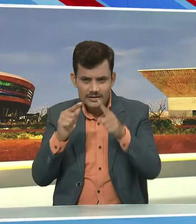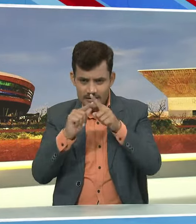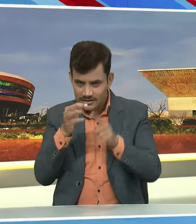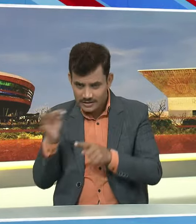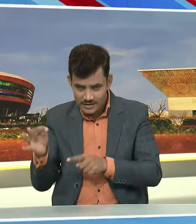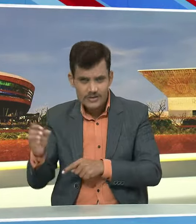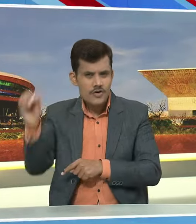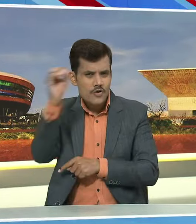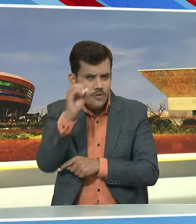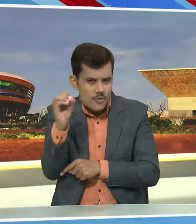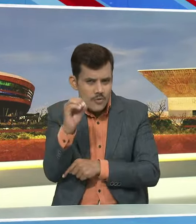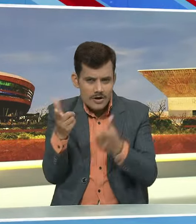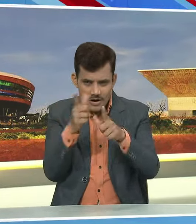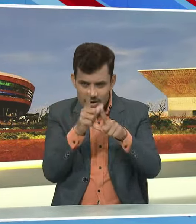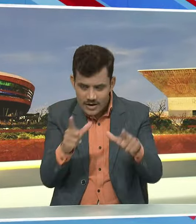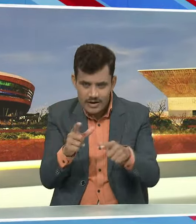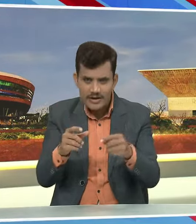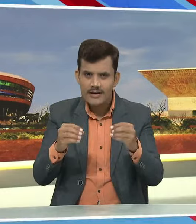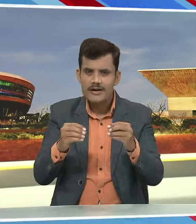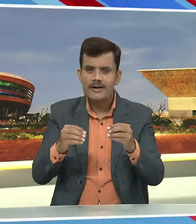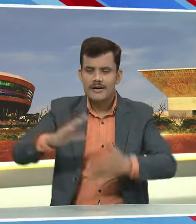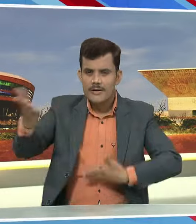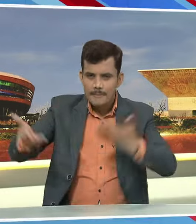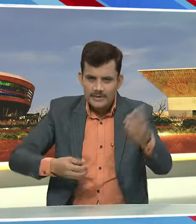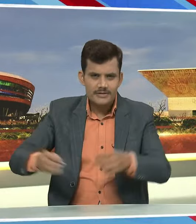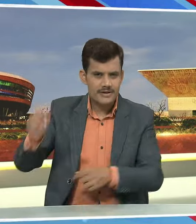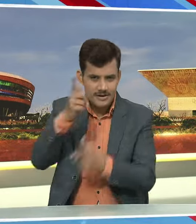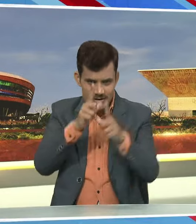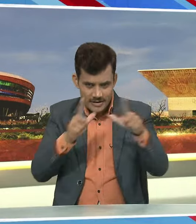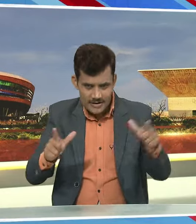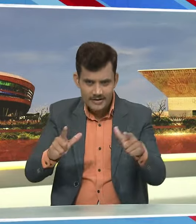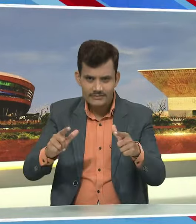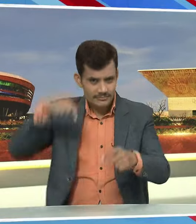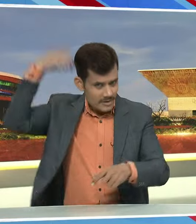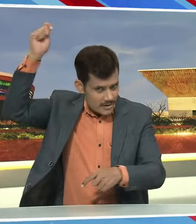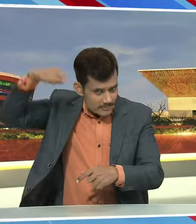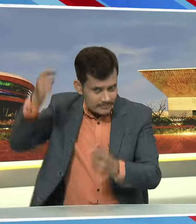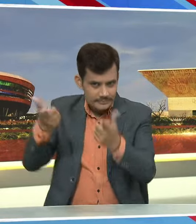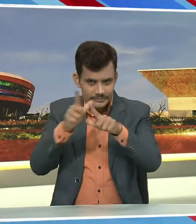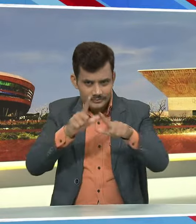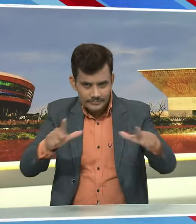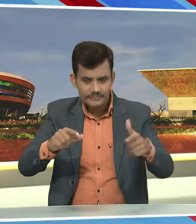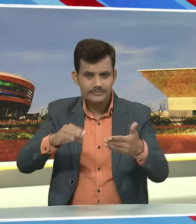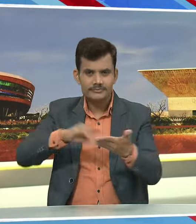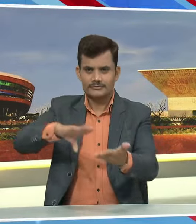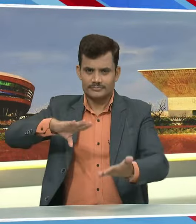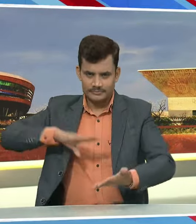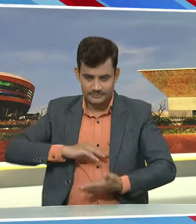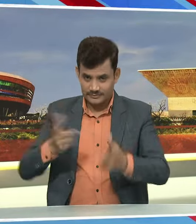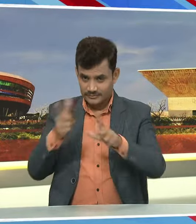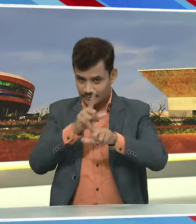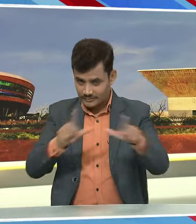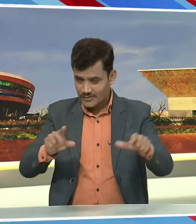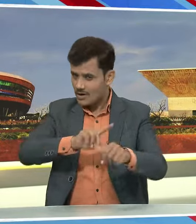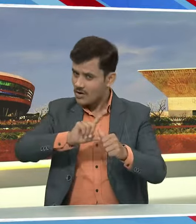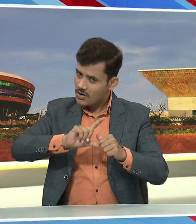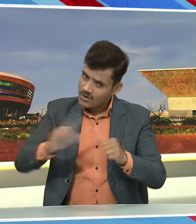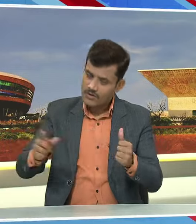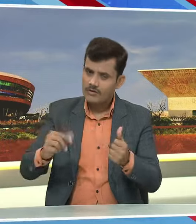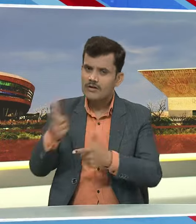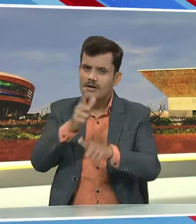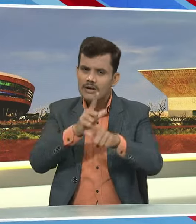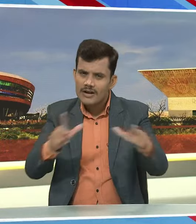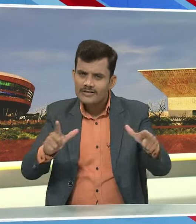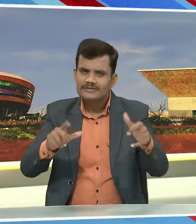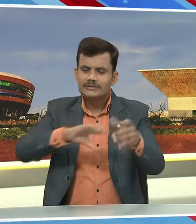पुडिया हो बिंगोली हो पंजाबी हो मराटी हो कि सभी भासा या संताली